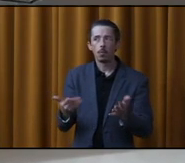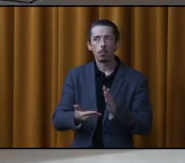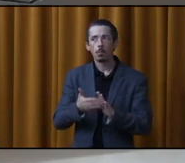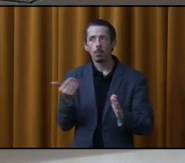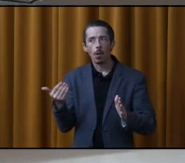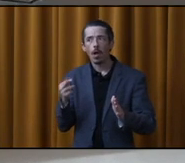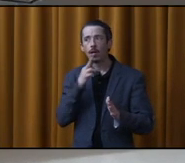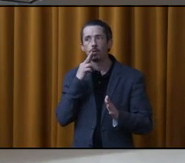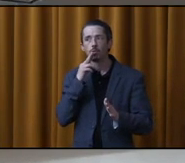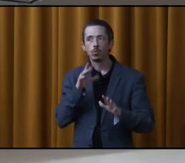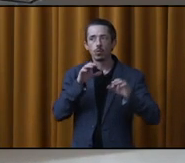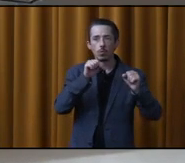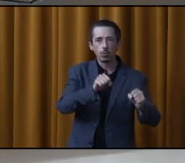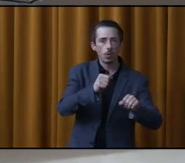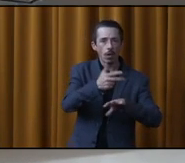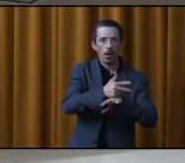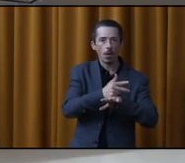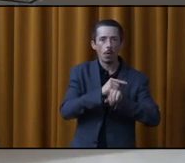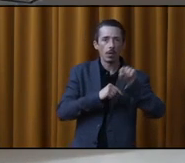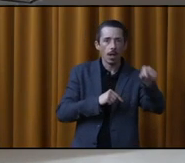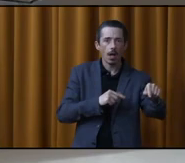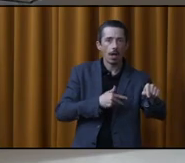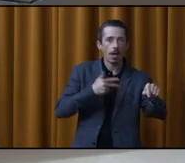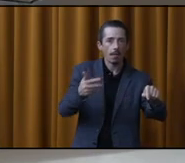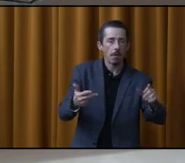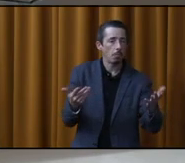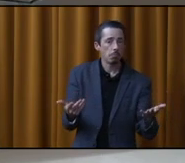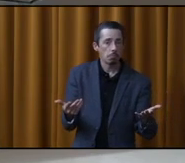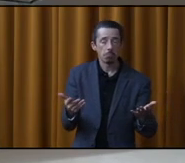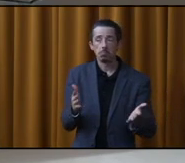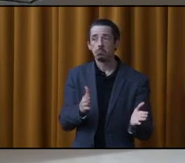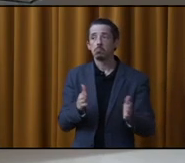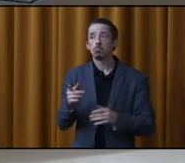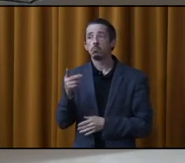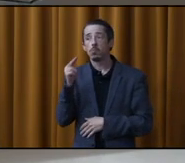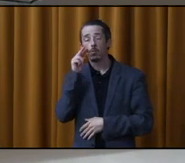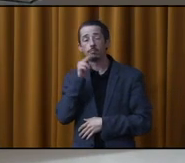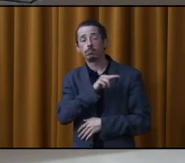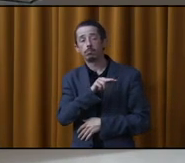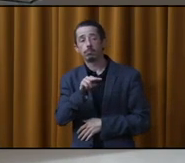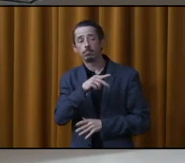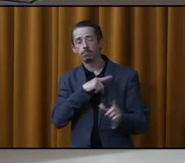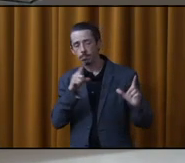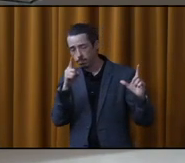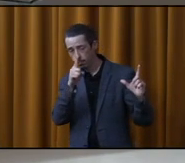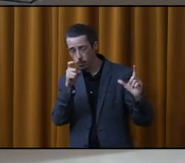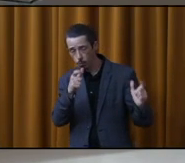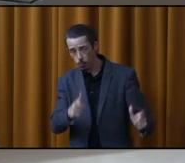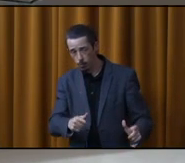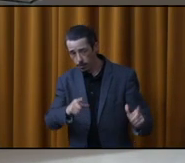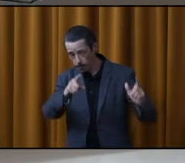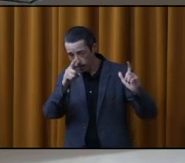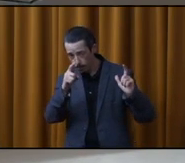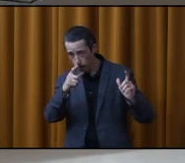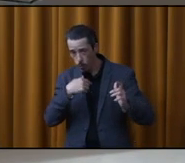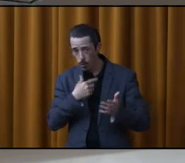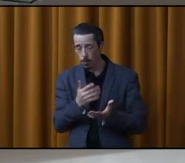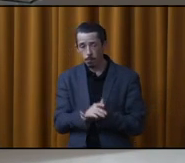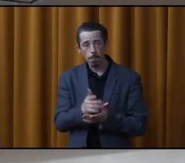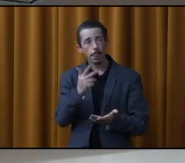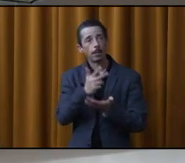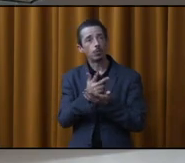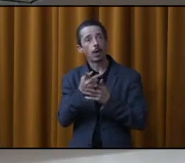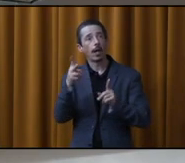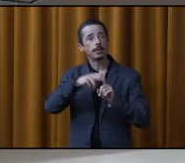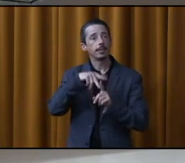les gens du restaurant sont stationnés en arrière, en avant. Et puis, j'ai pris une photo, moi, du bâtiment, parce que c'est marqué « Stationnement